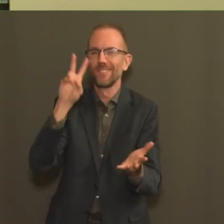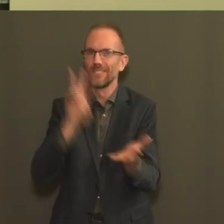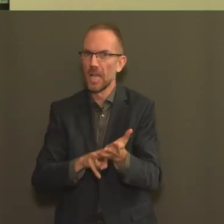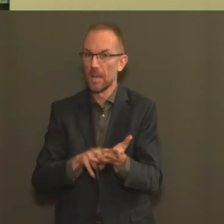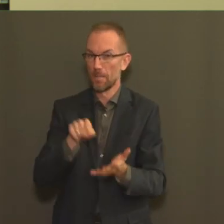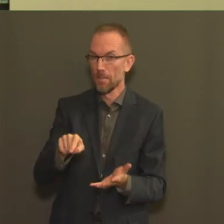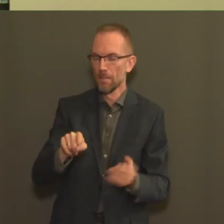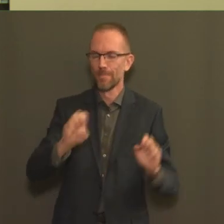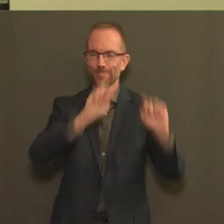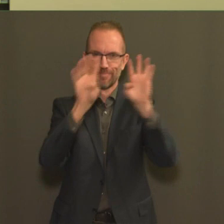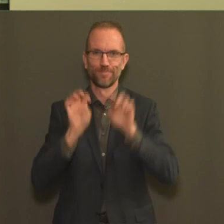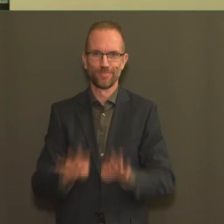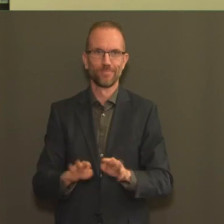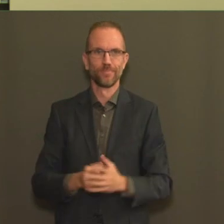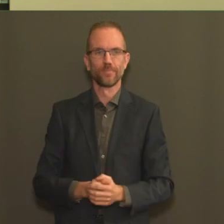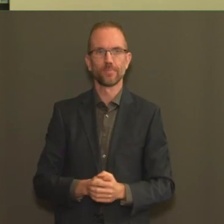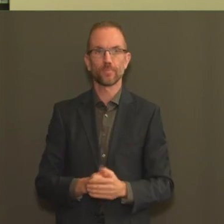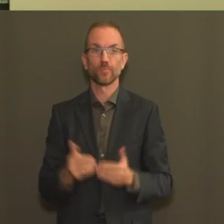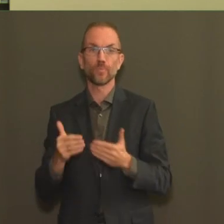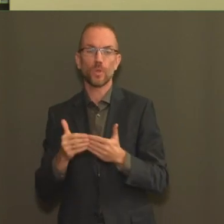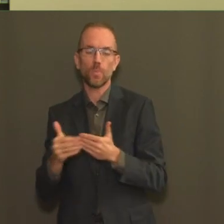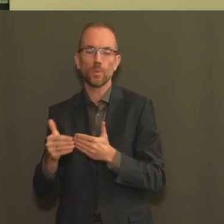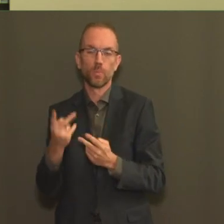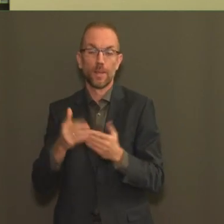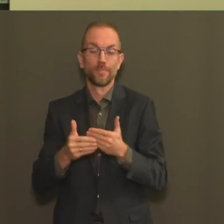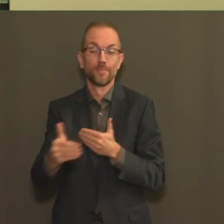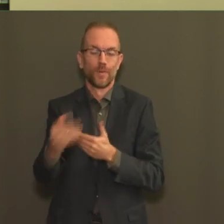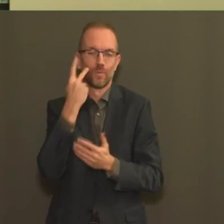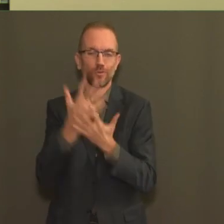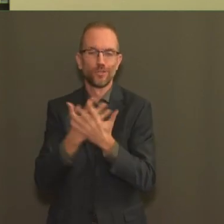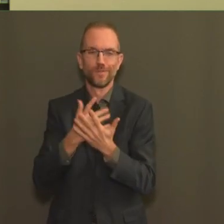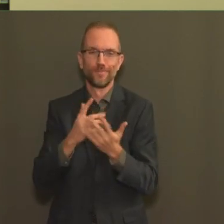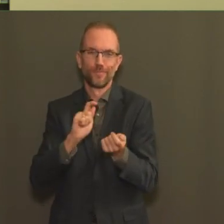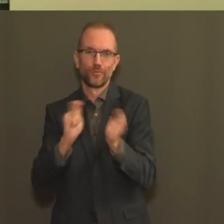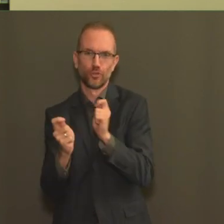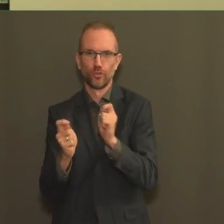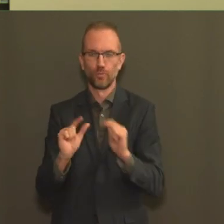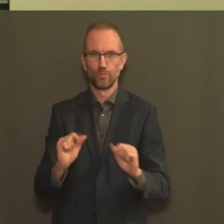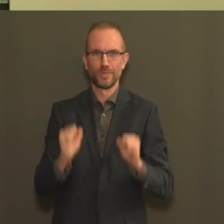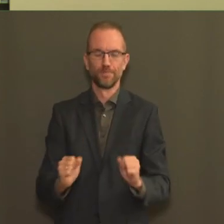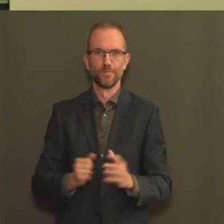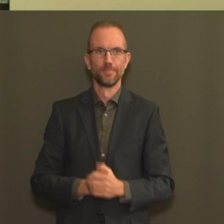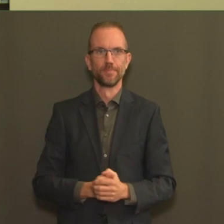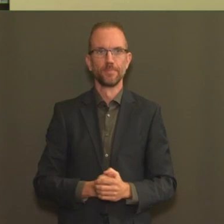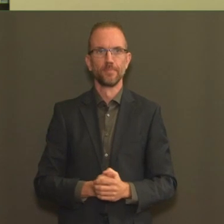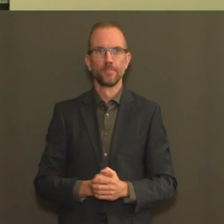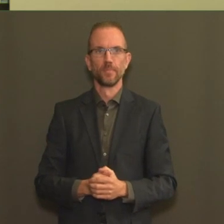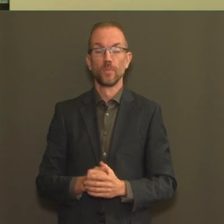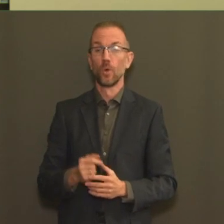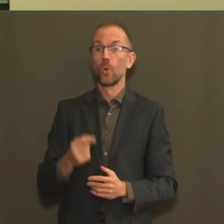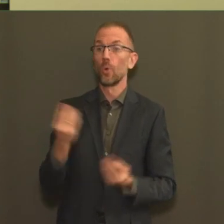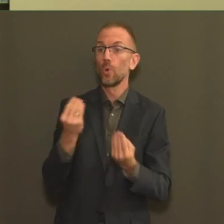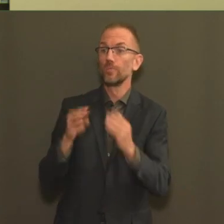phénomène temporaire et un certain artefact. La plus forte augmentation est observée